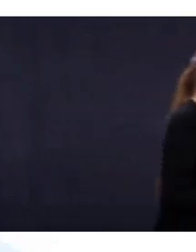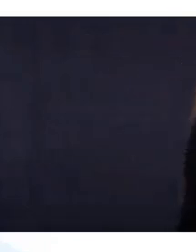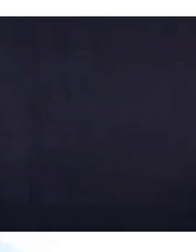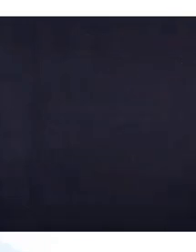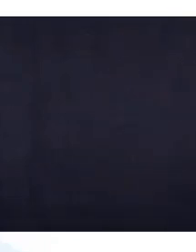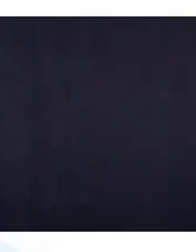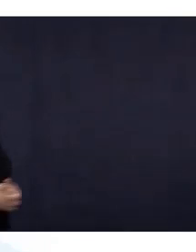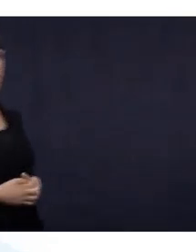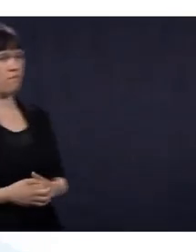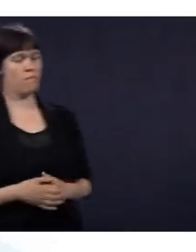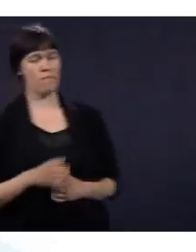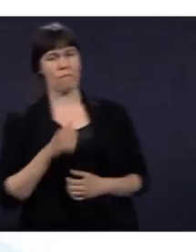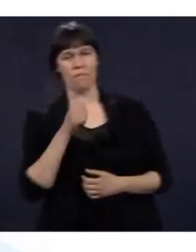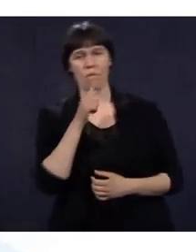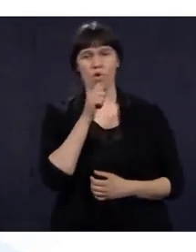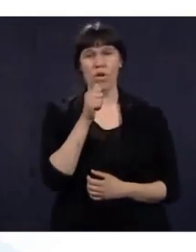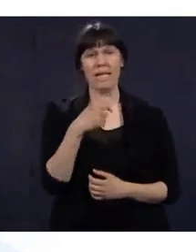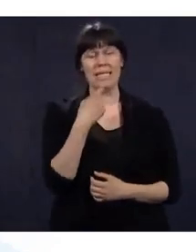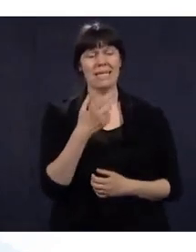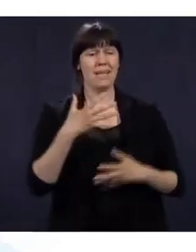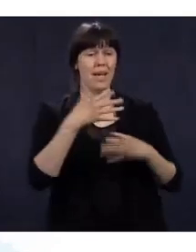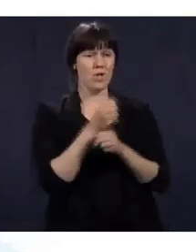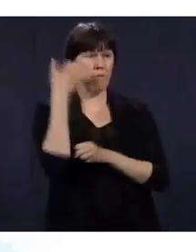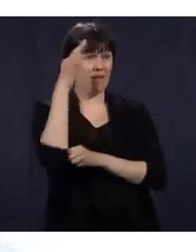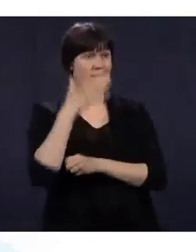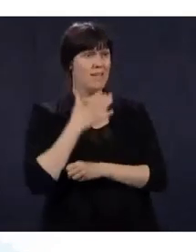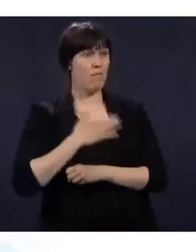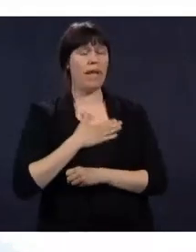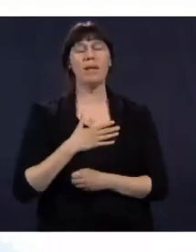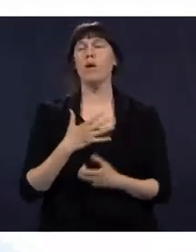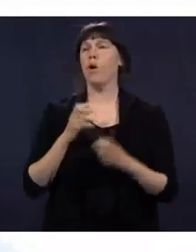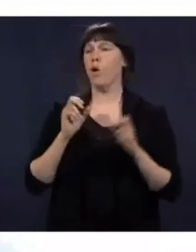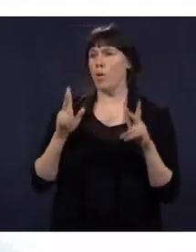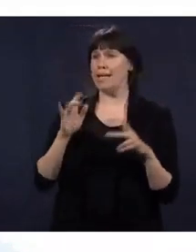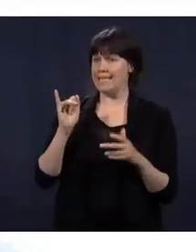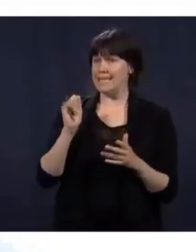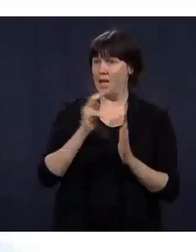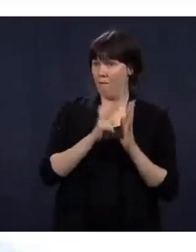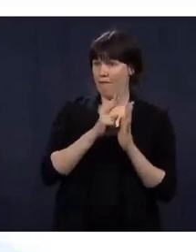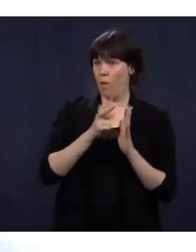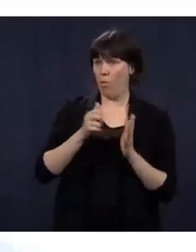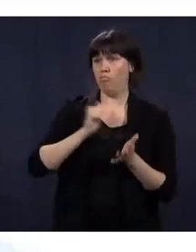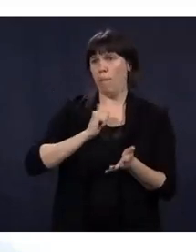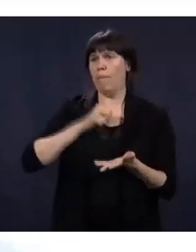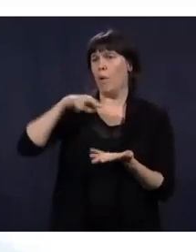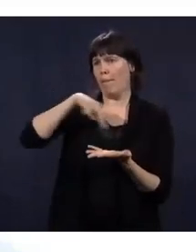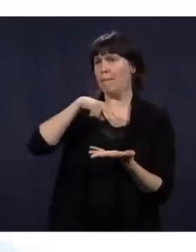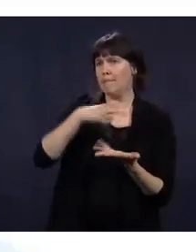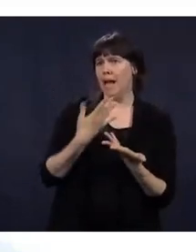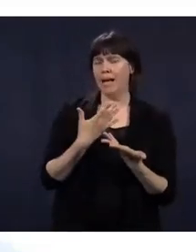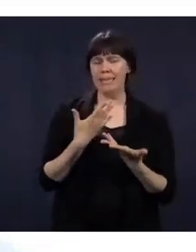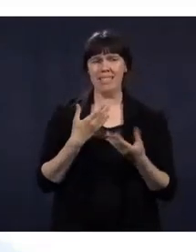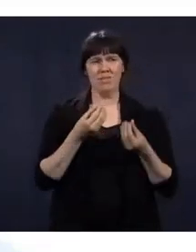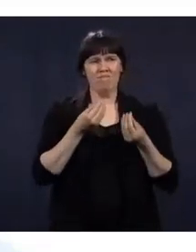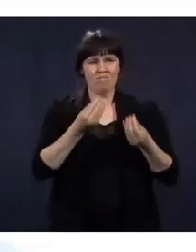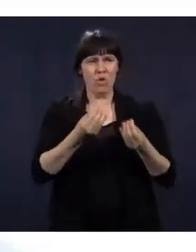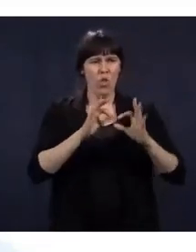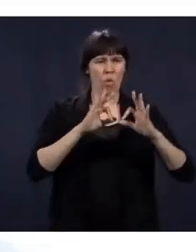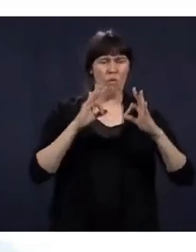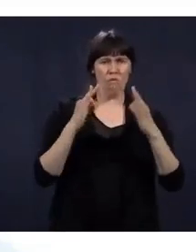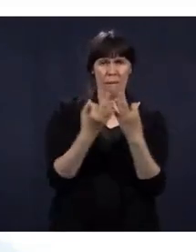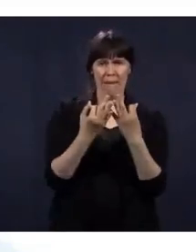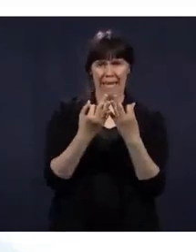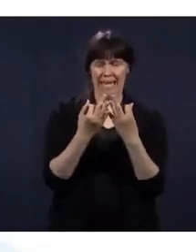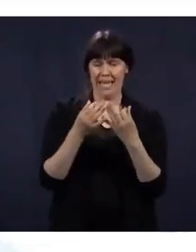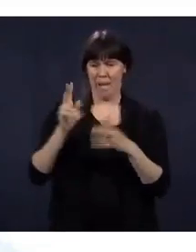La performance que j'ai faite, était destinée à une personne, a fait de la peine ou insulté les familles qui sont endeuillées. Je